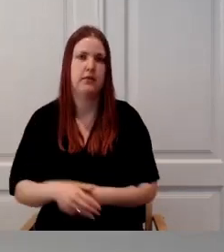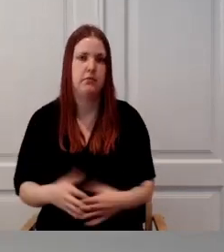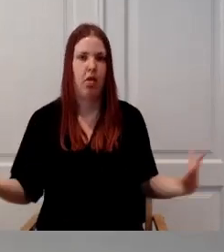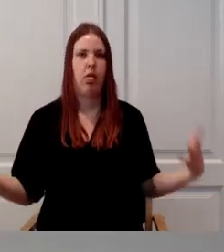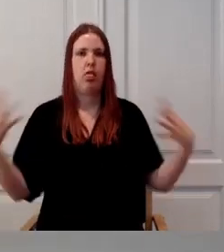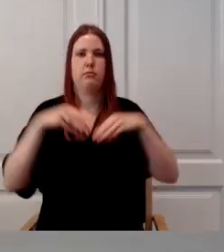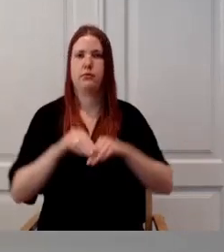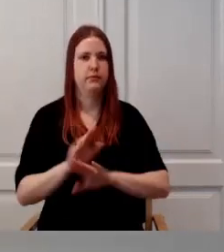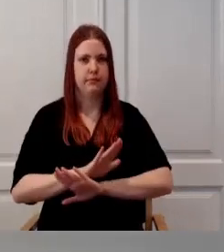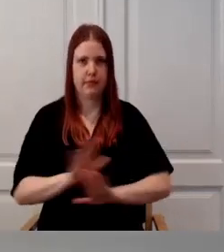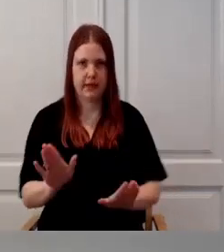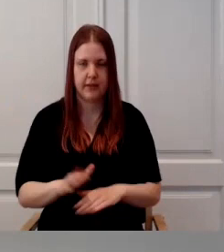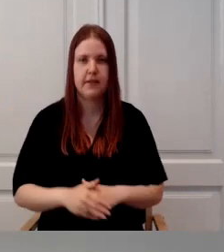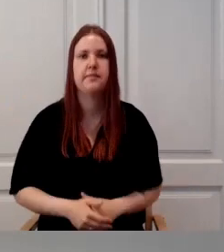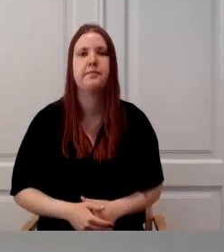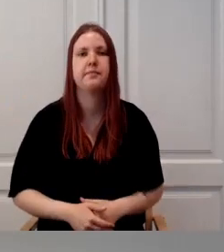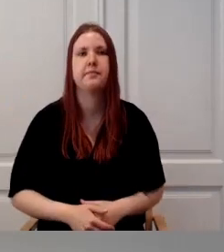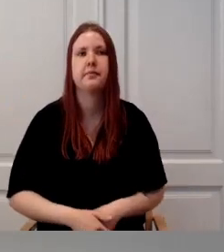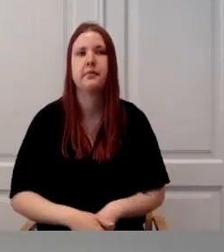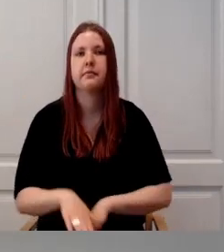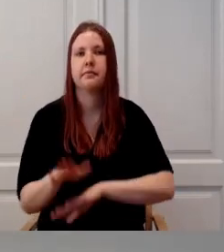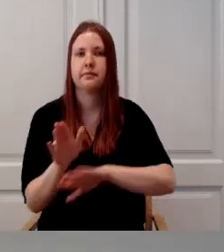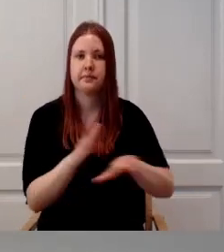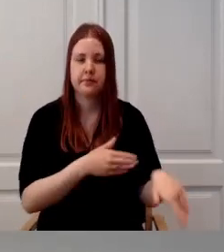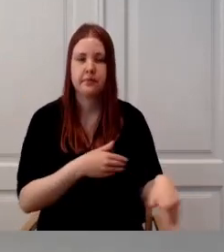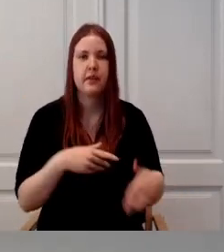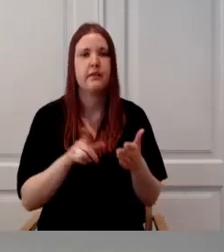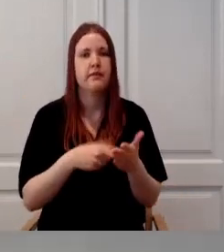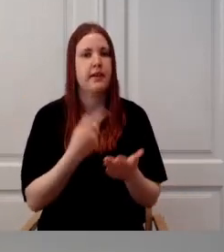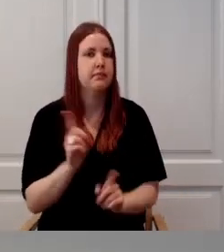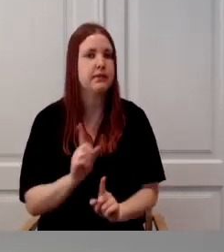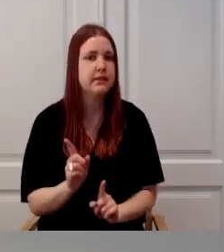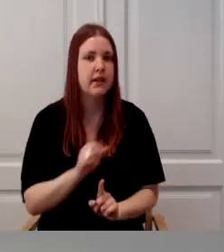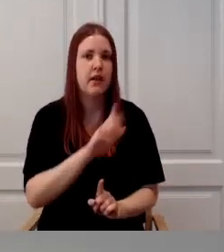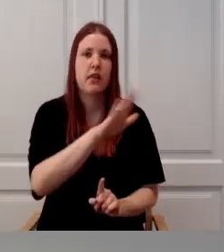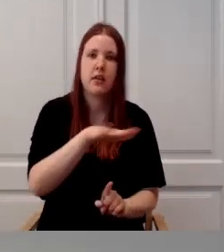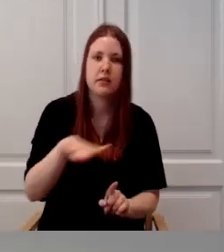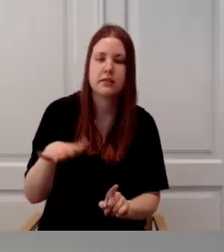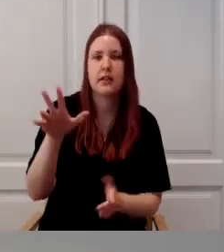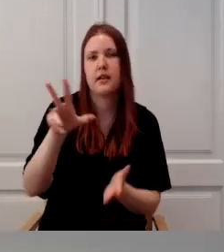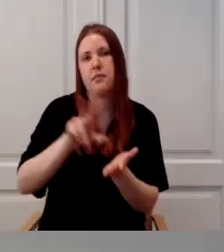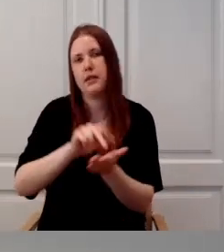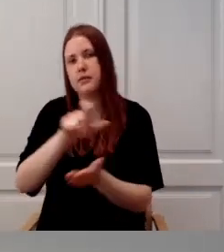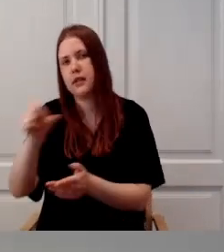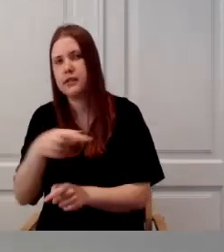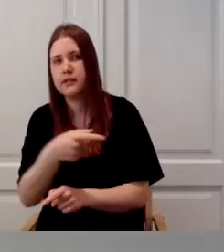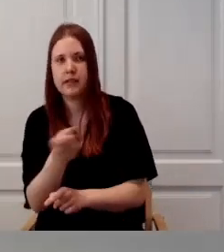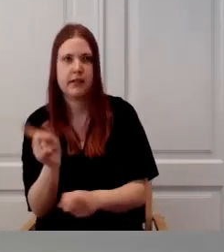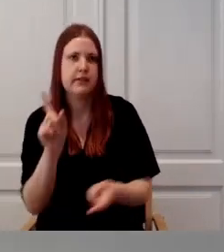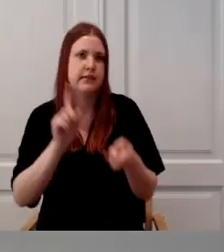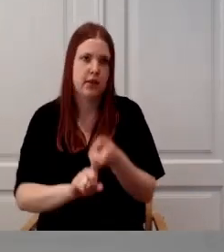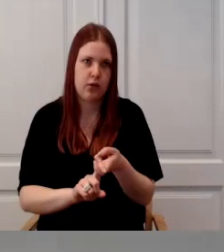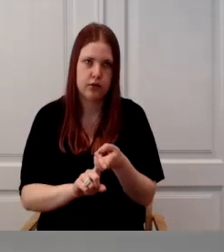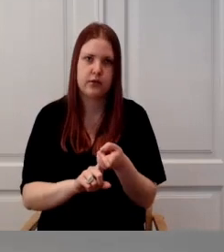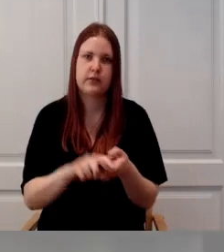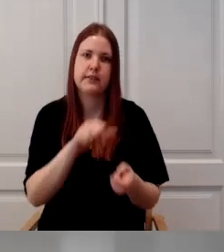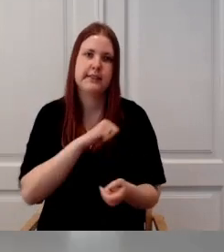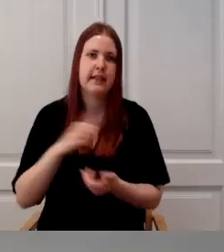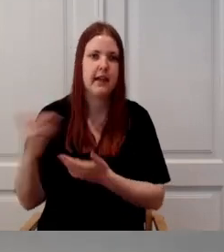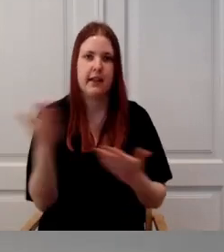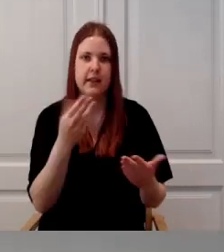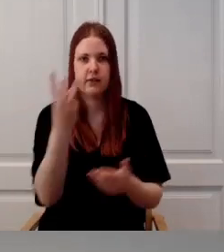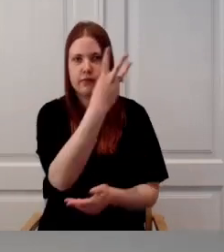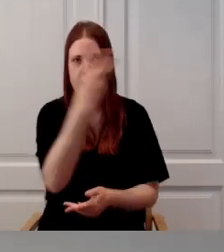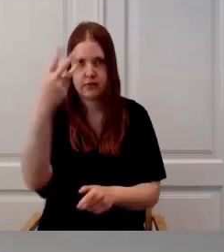iseteenduskeskonda laste ja vanaduspensioniaaliste taotuste vastu võtmiseks ja selle taustal tegelikult on